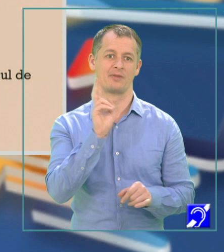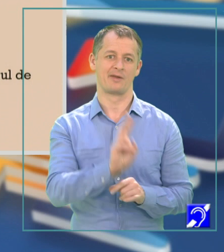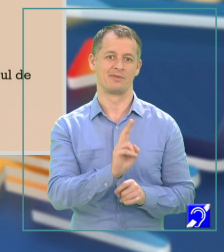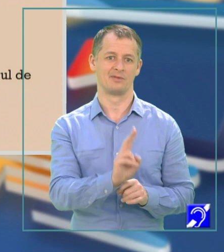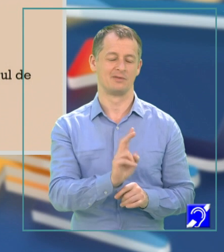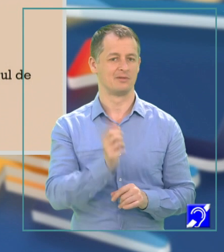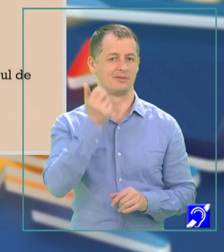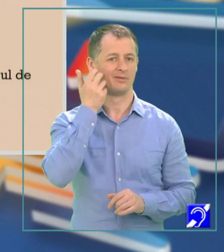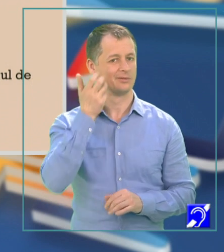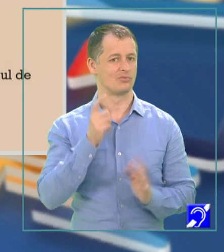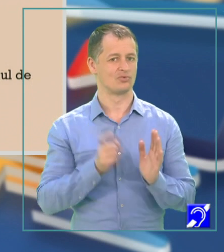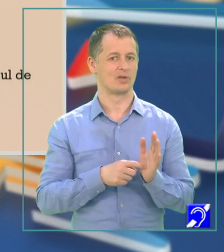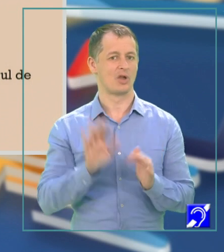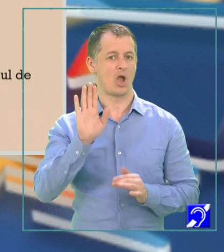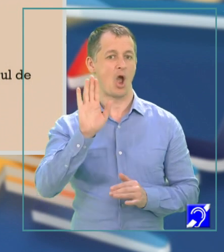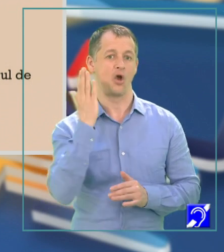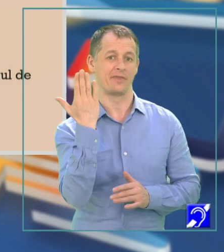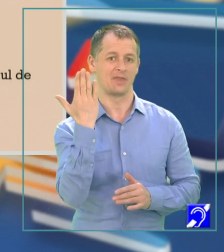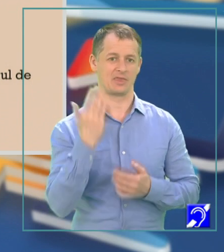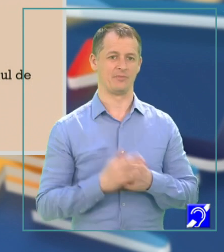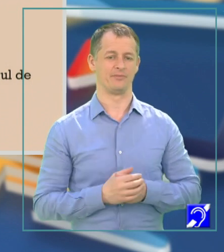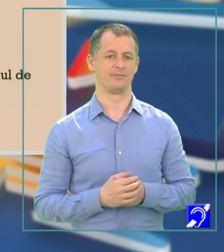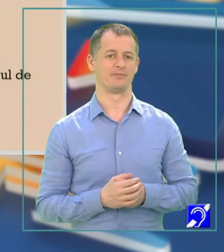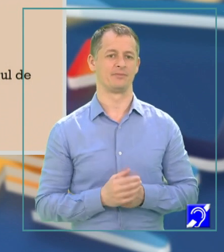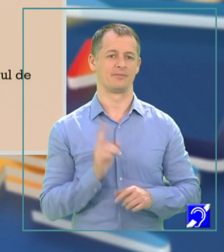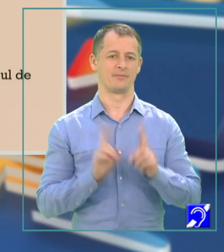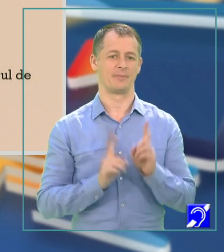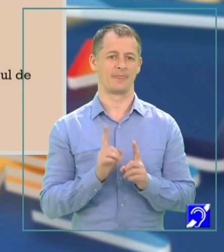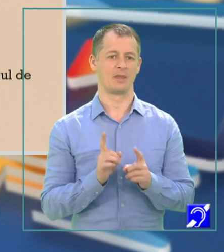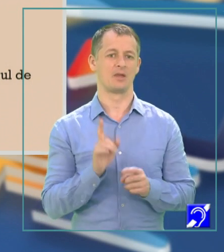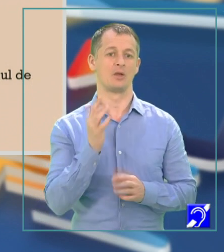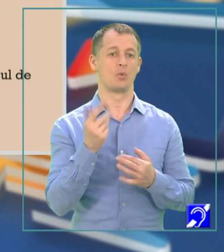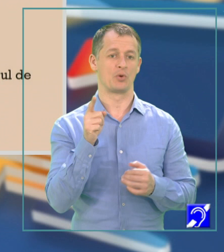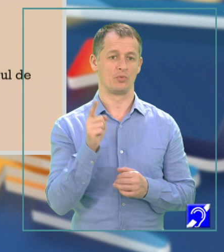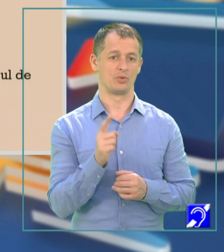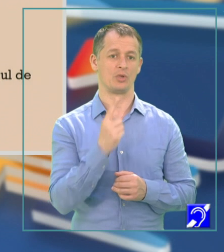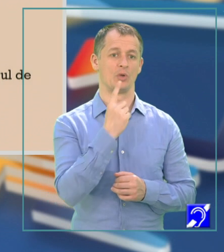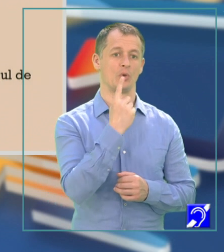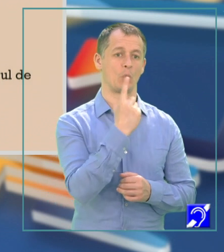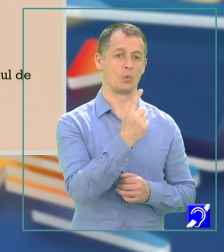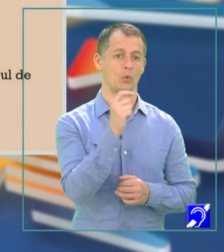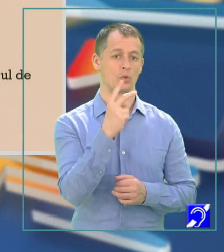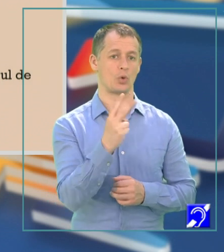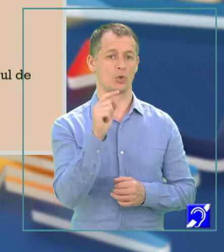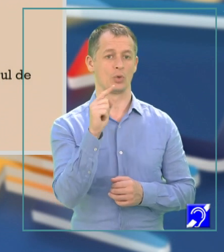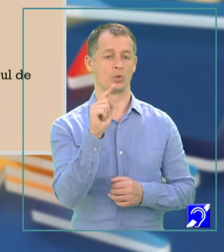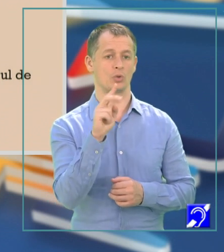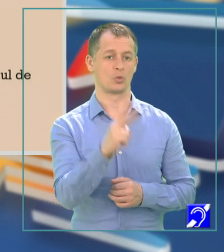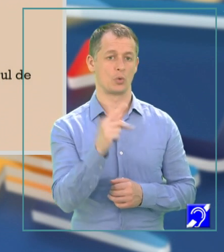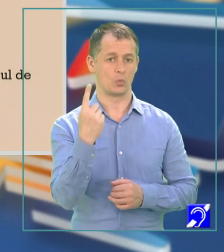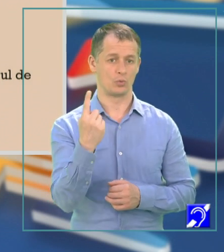atunci când îi se cere oglinditul. Dacă numărul este 1, 2, 2, 1, observăm că oglinditul său este identic.